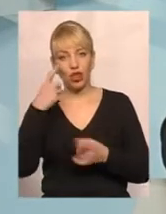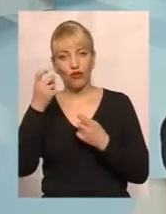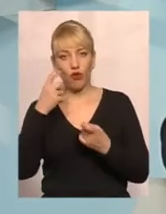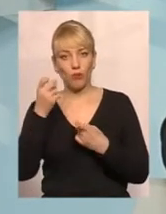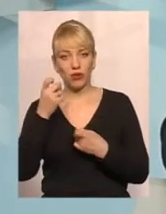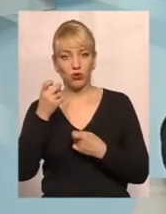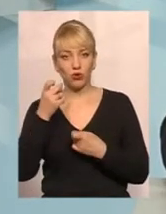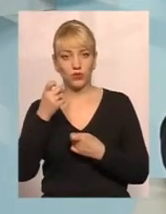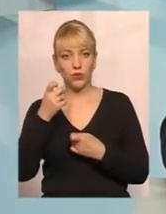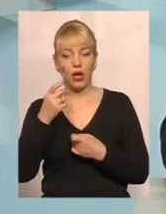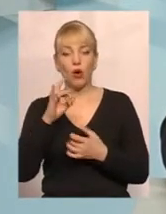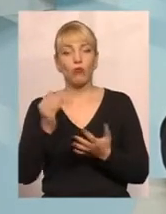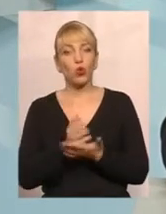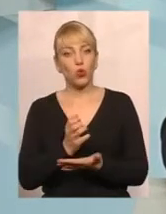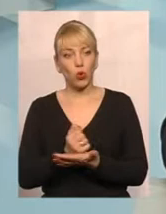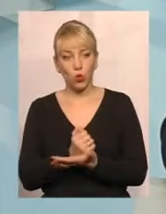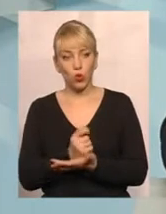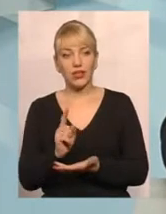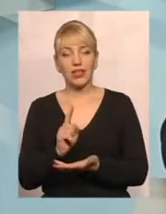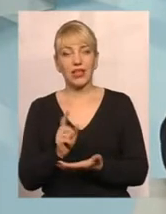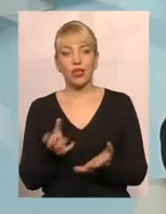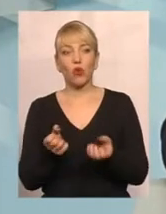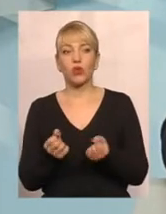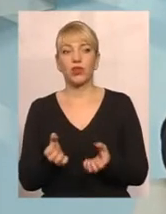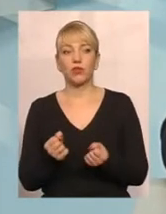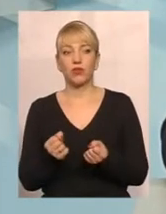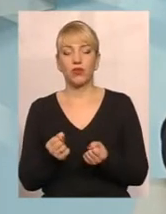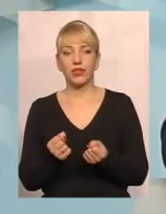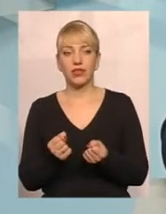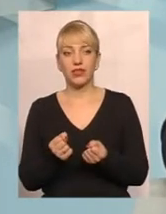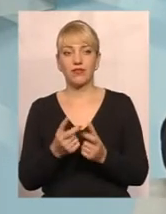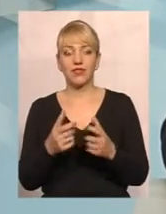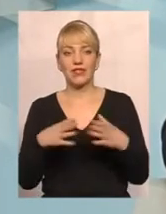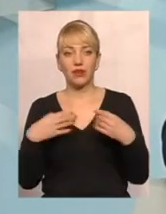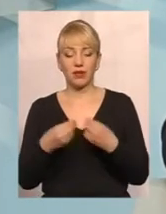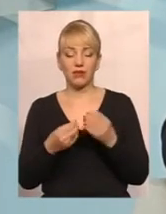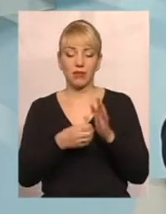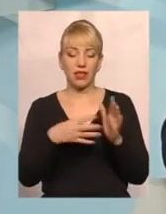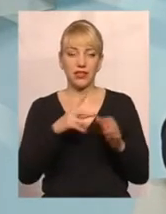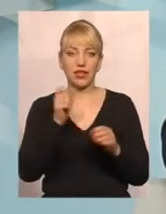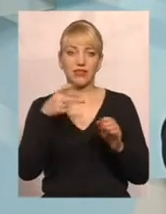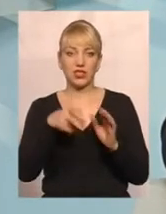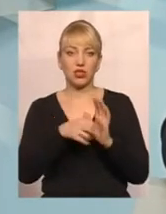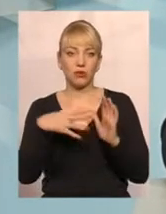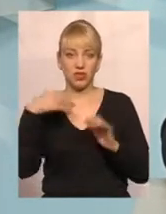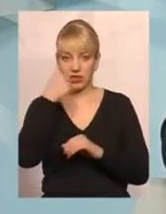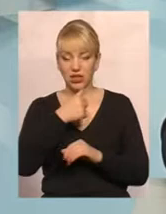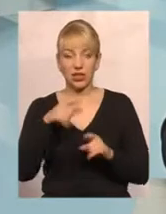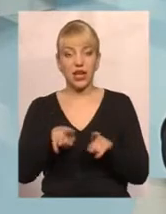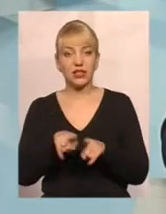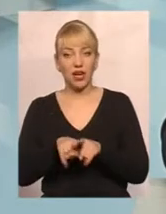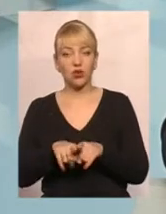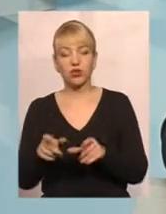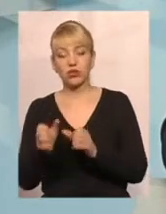доходи, які отрималися конкретною сім'єю за 2015 рік, а також